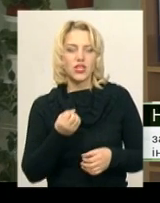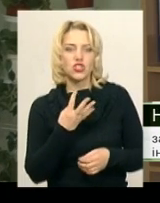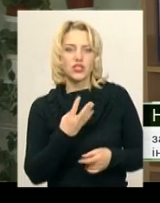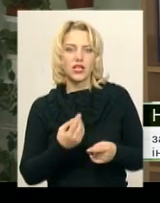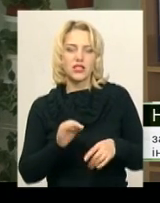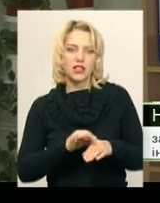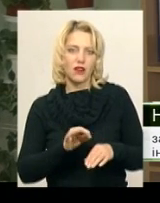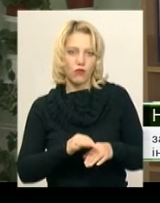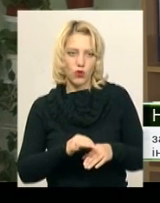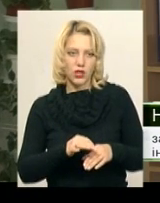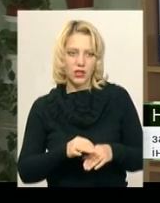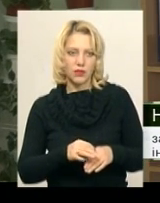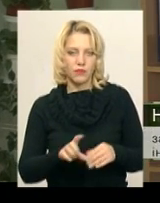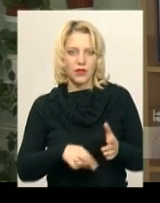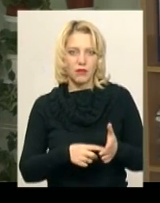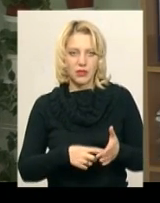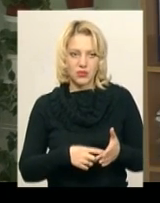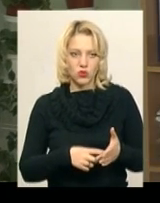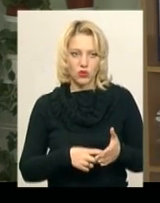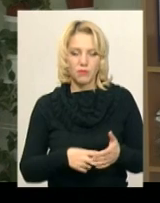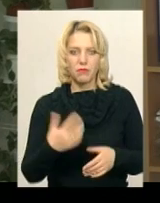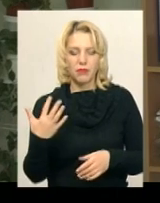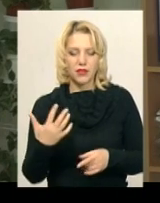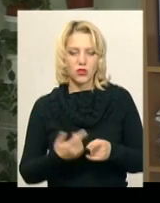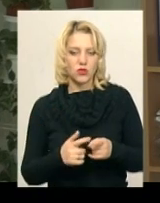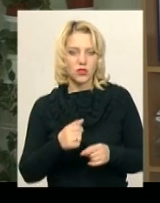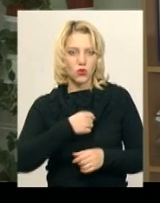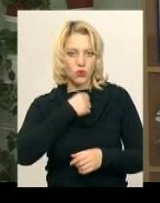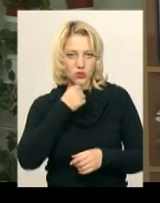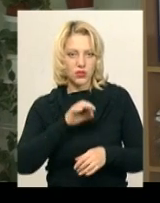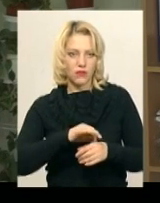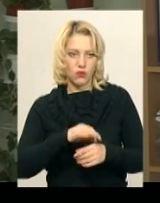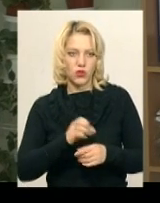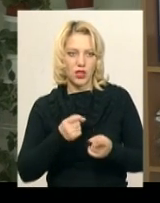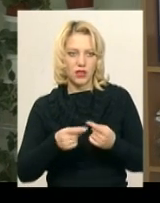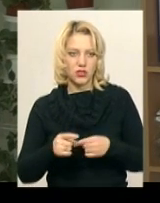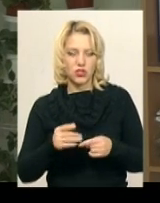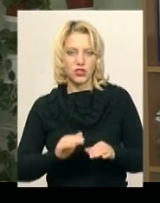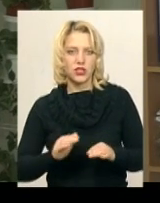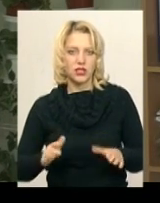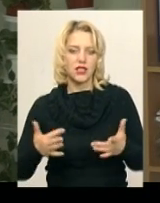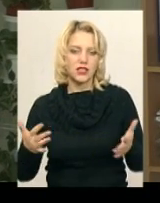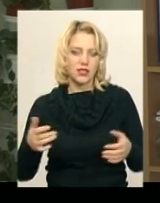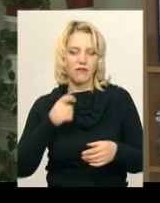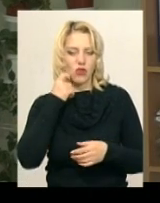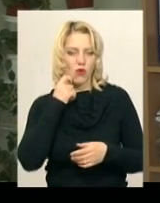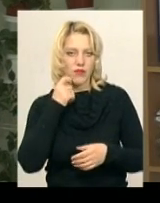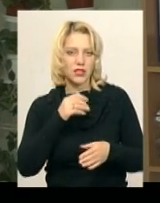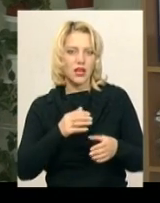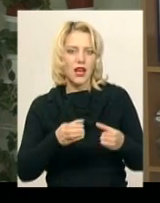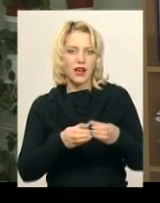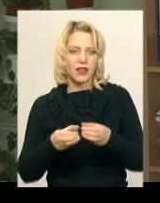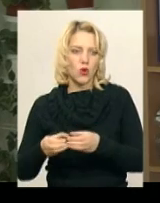хворих з міста, п'ятеро – це дорослі хворі, остальні – це діти різних вікових категорій,